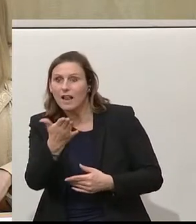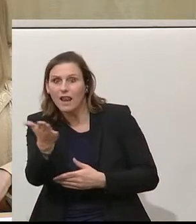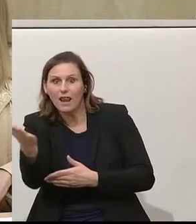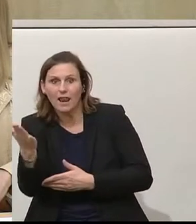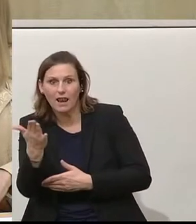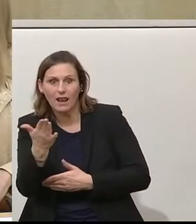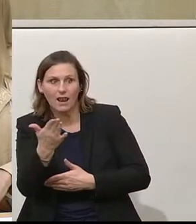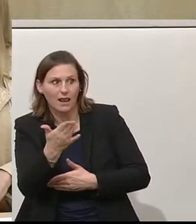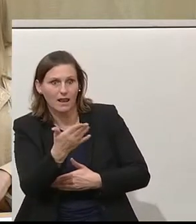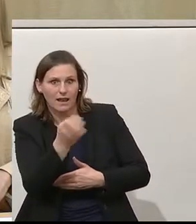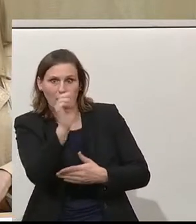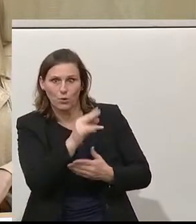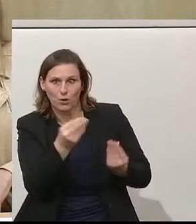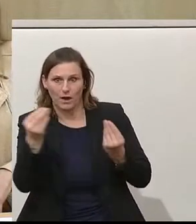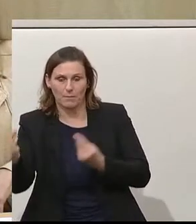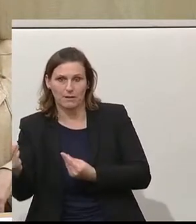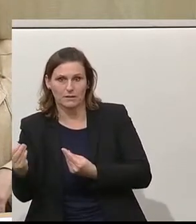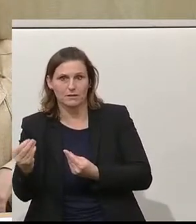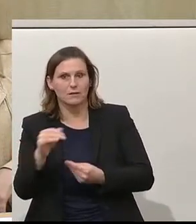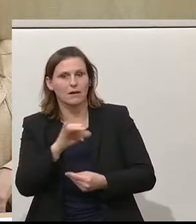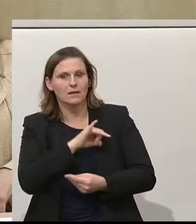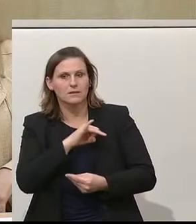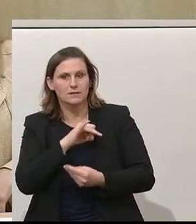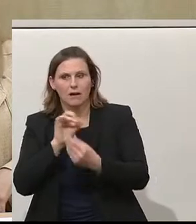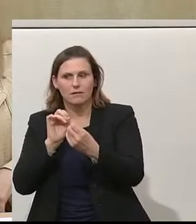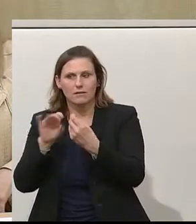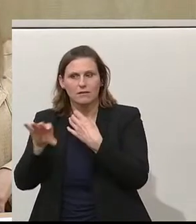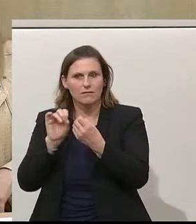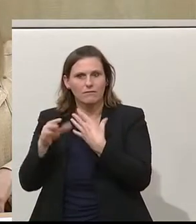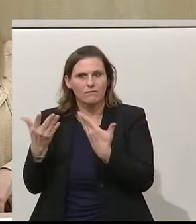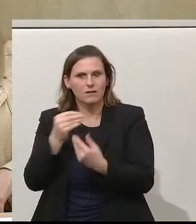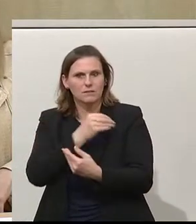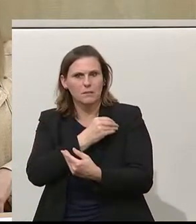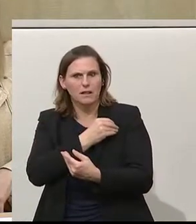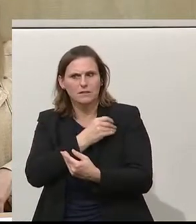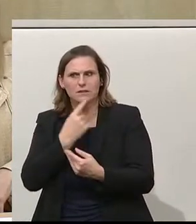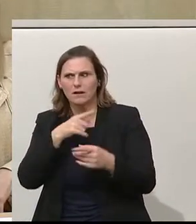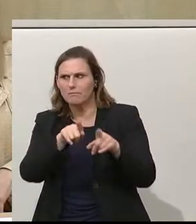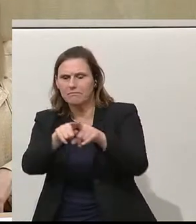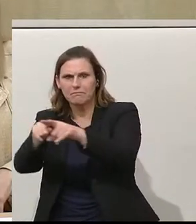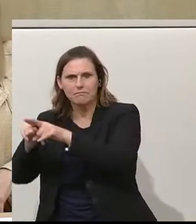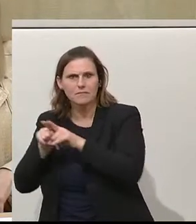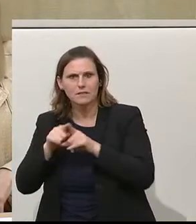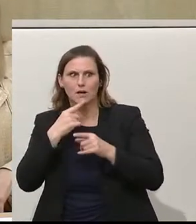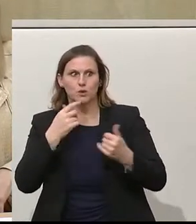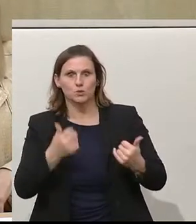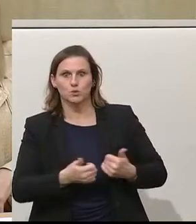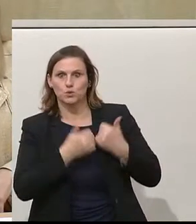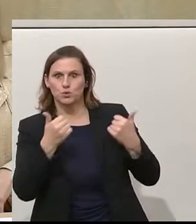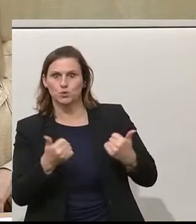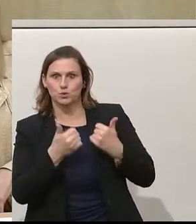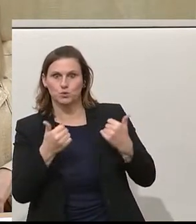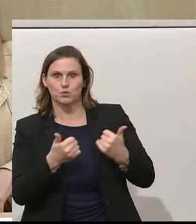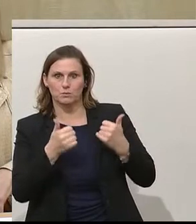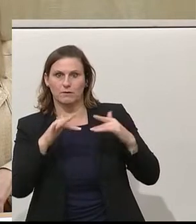Europäischen Union? Und es war sehr interessant, was da als Rückmeldung gekommen ist. Die haben nämlich einstimmig gesagt, es wäre super, wenn